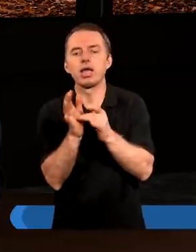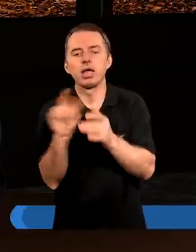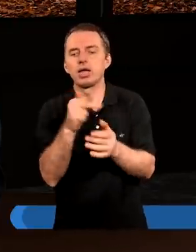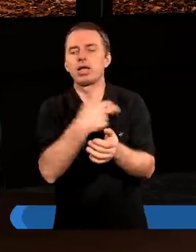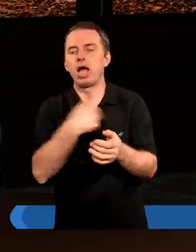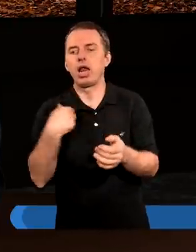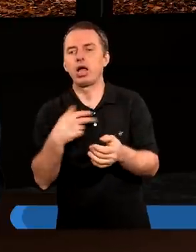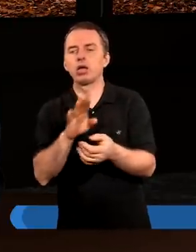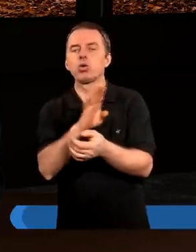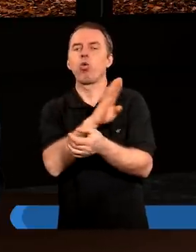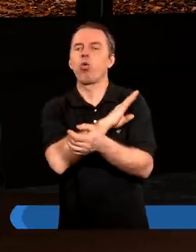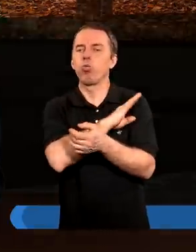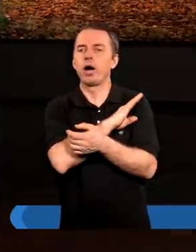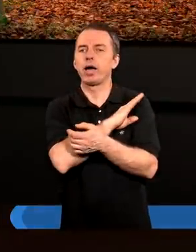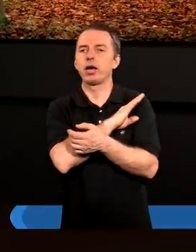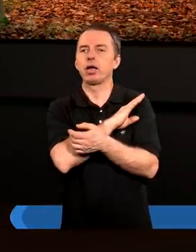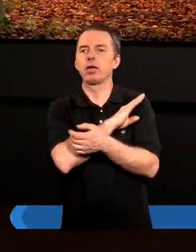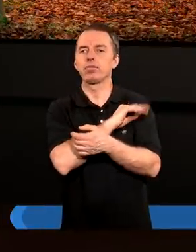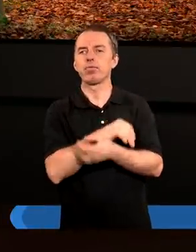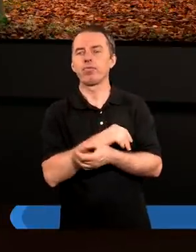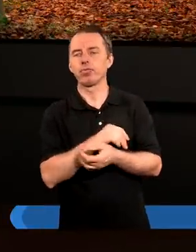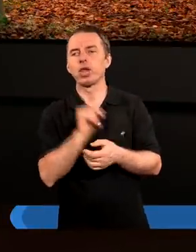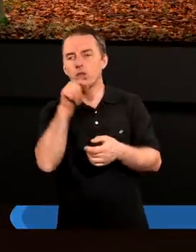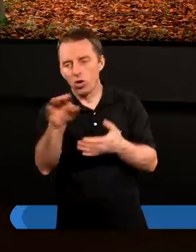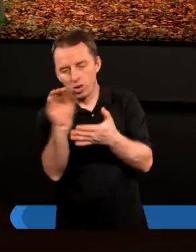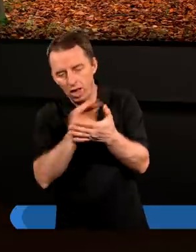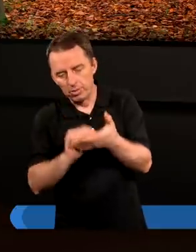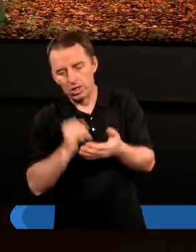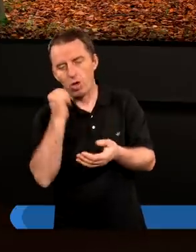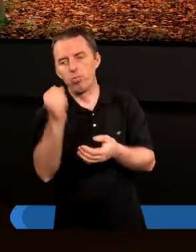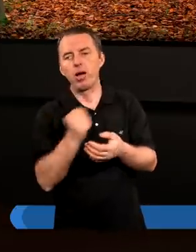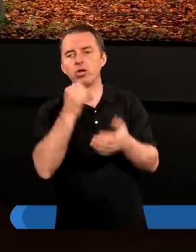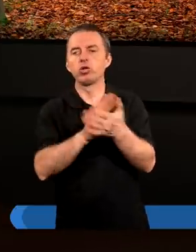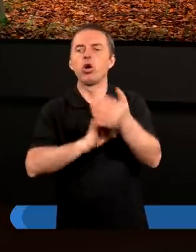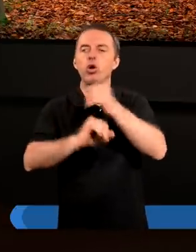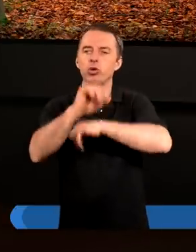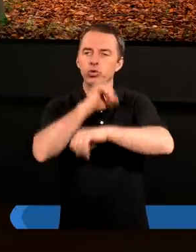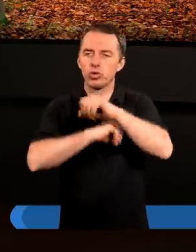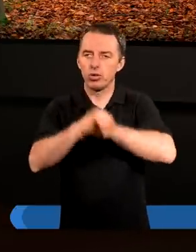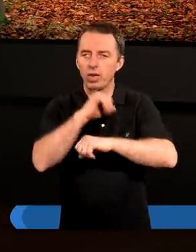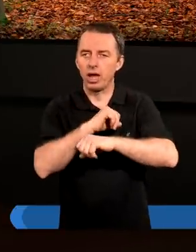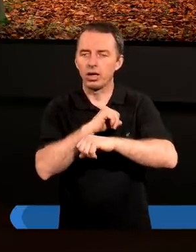za nas umarł. Tak napisał Paweł do Rzymian.